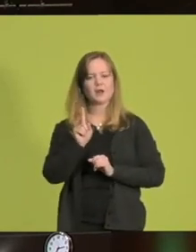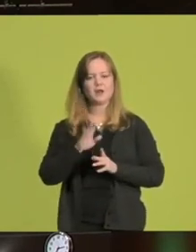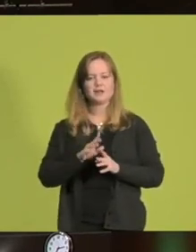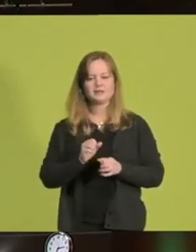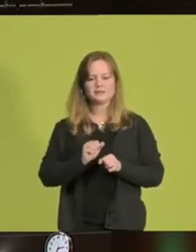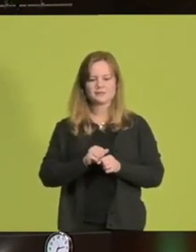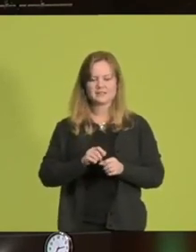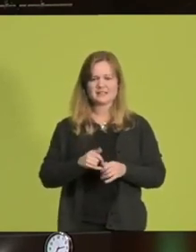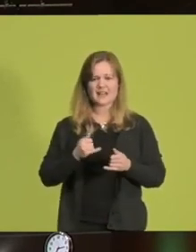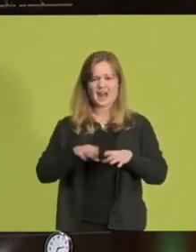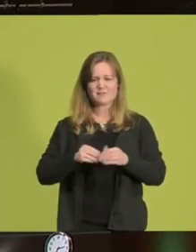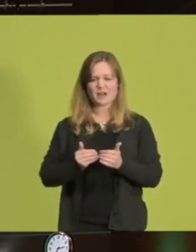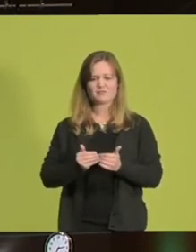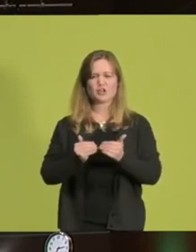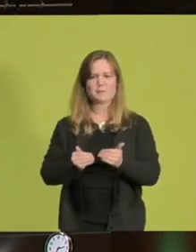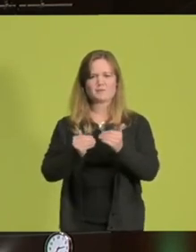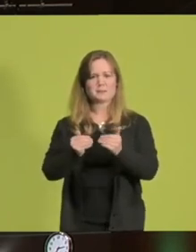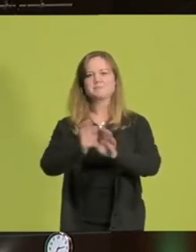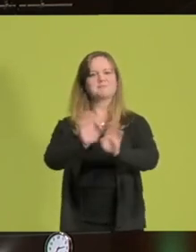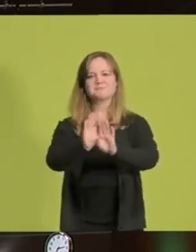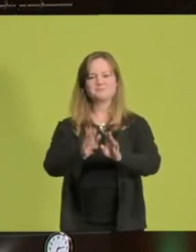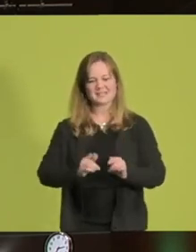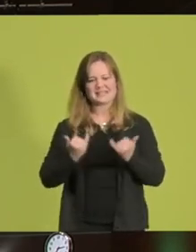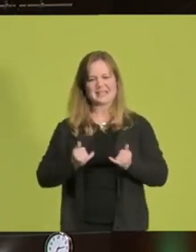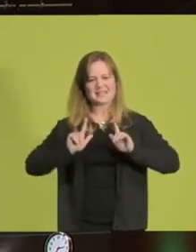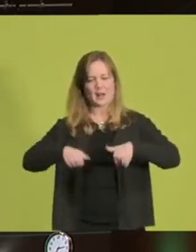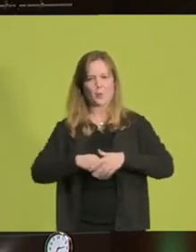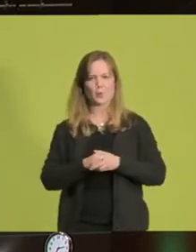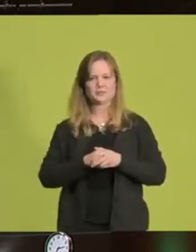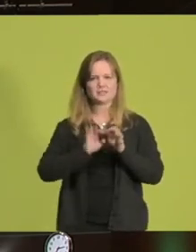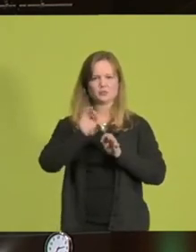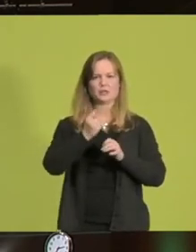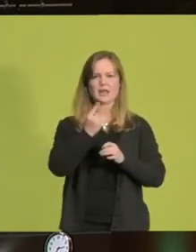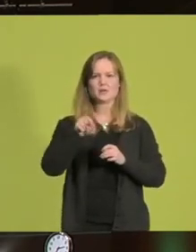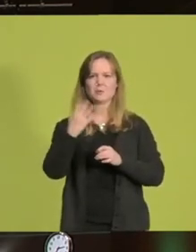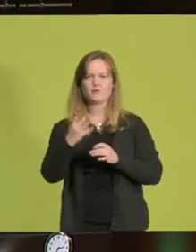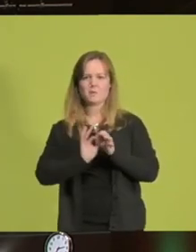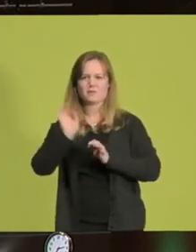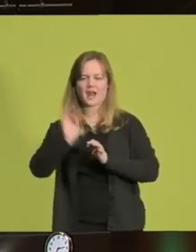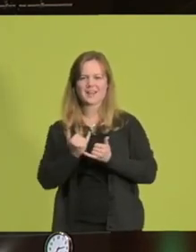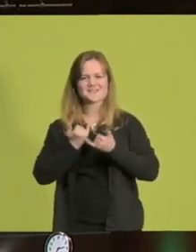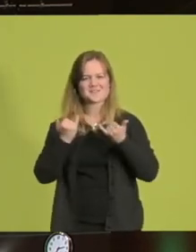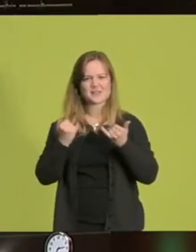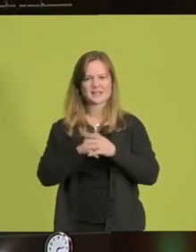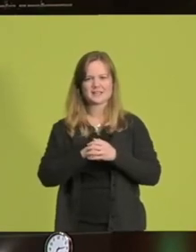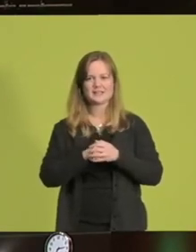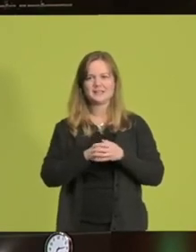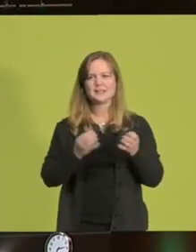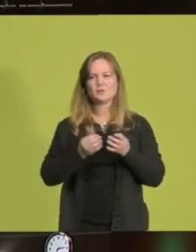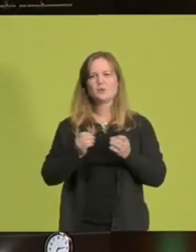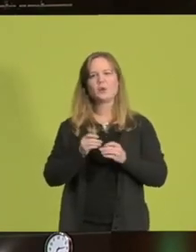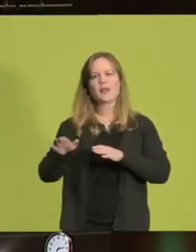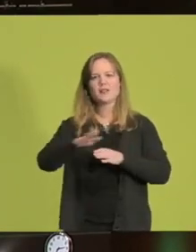Anfang einfach nicht mehr länger warten. Die Studie, wie NRW auf den 1,5-Grad-Pfad kommt, die wir als Grüne Landtagsfraktion in Auftrag